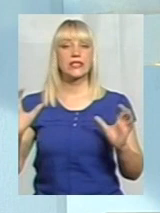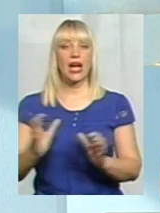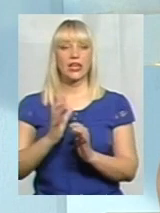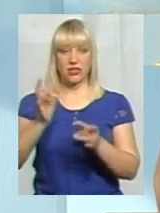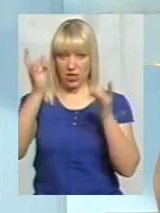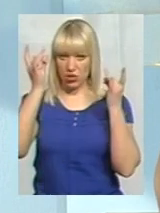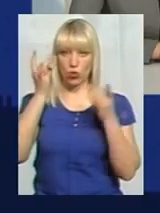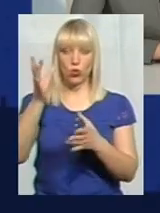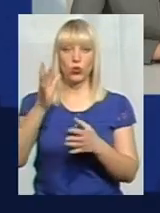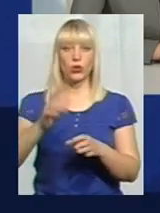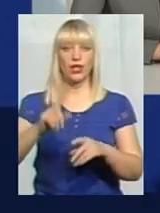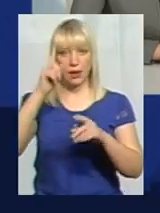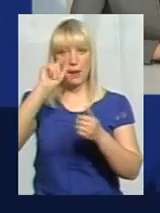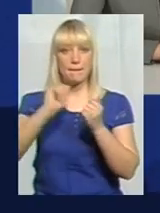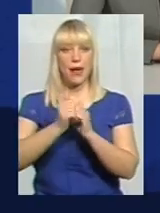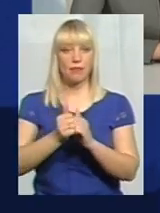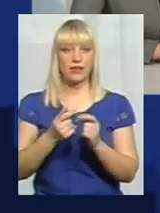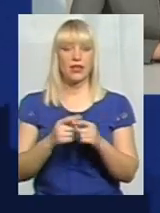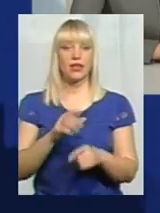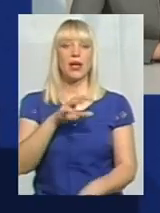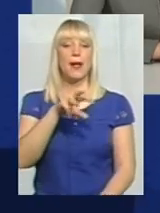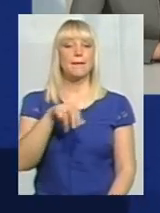Сохраніні Меджибарської фортеси, самчаківського.